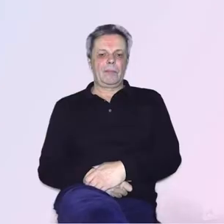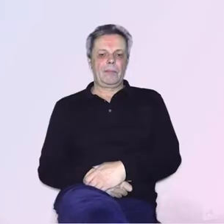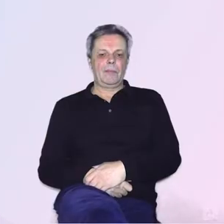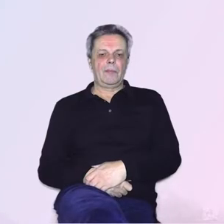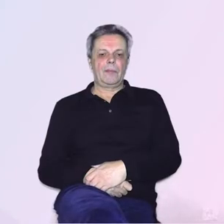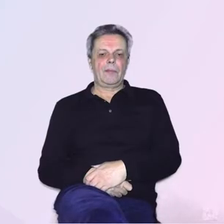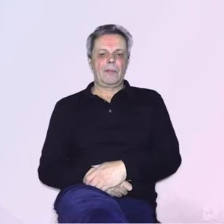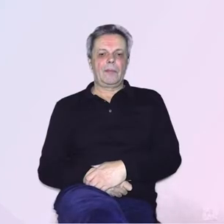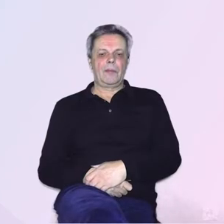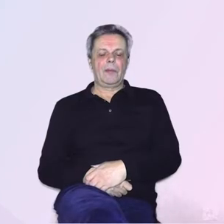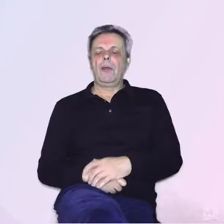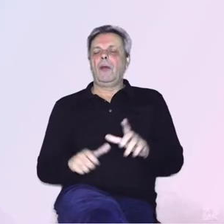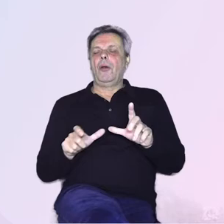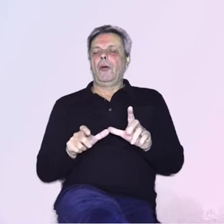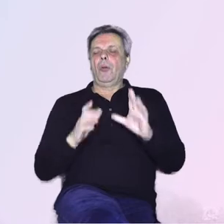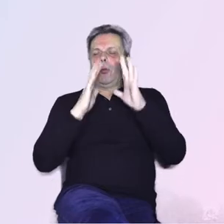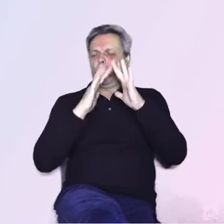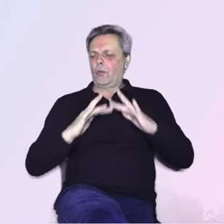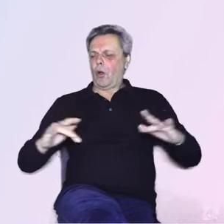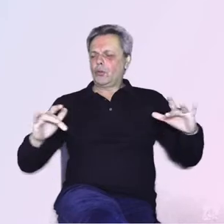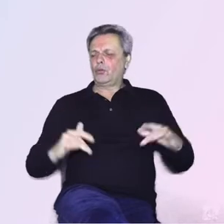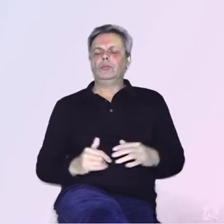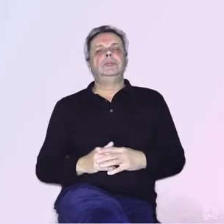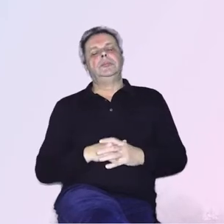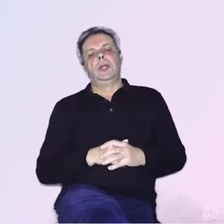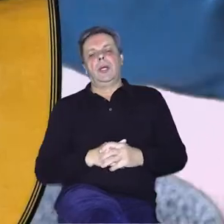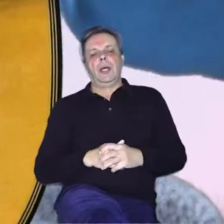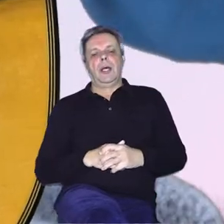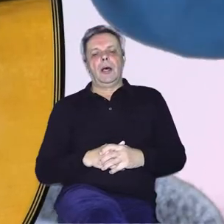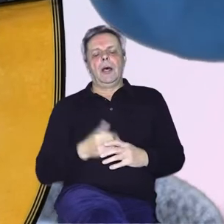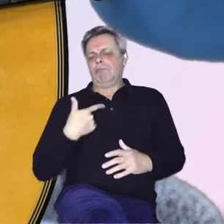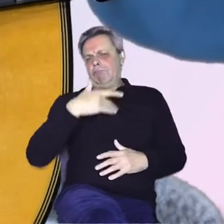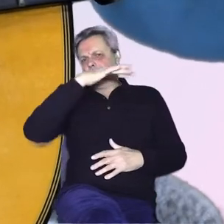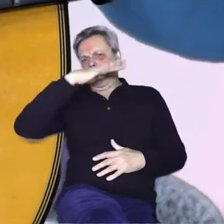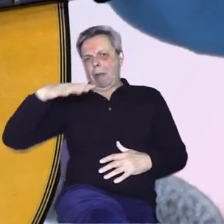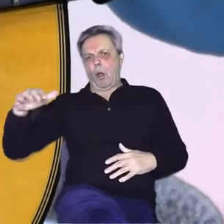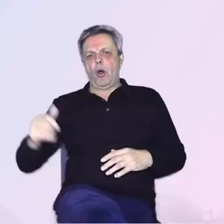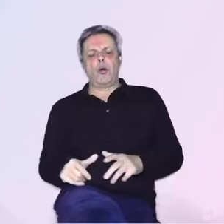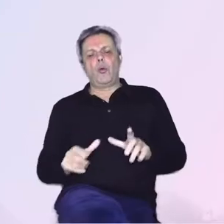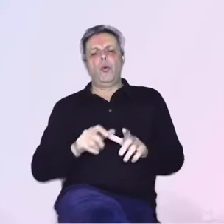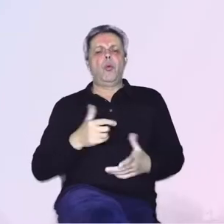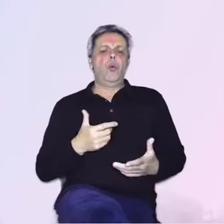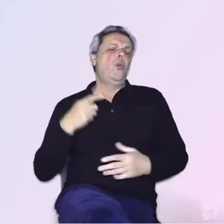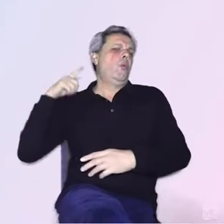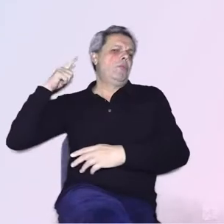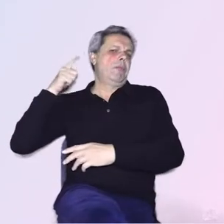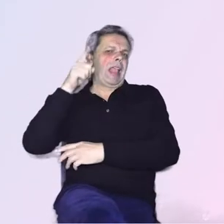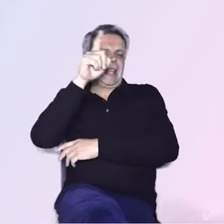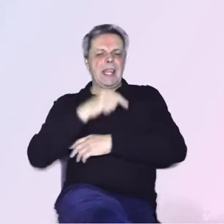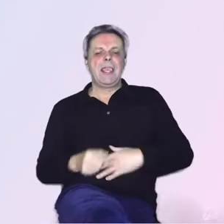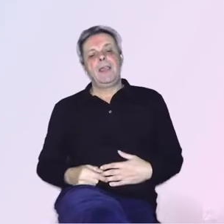U dvorcu, u vili, na moru, u planini.